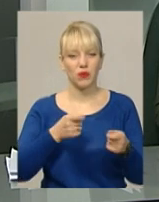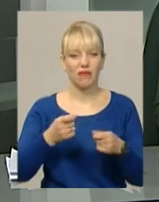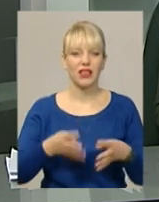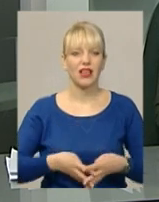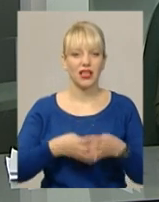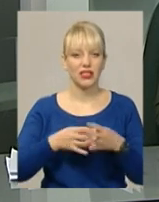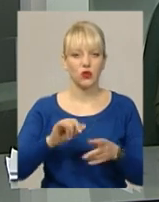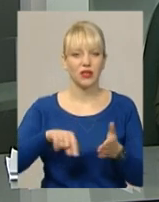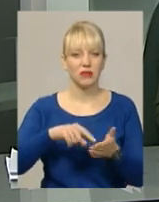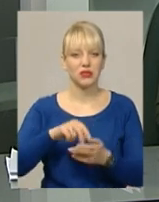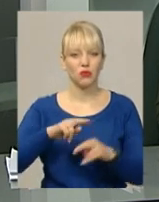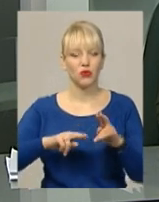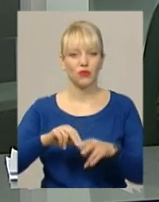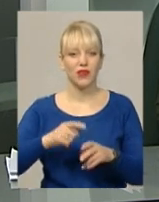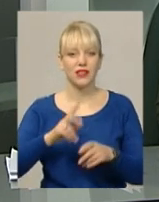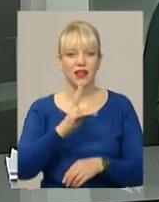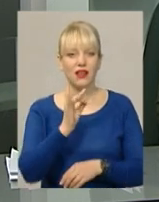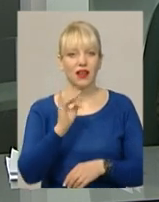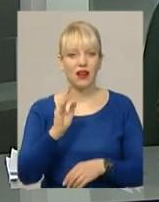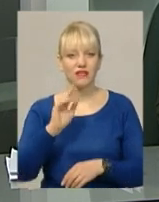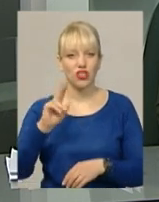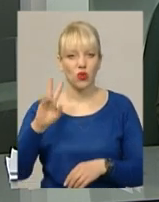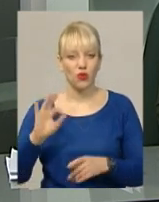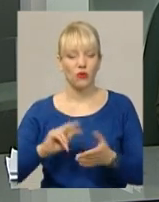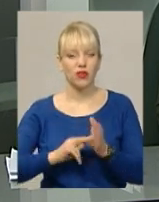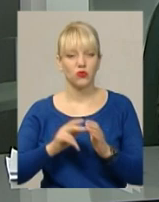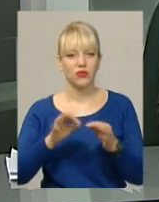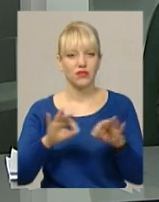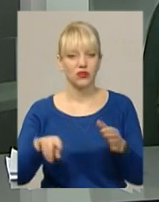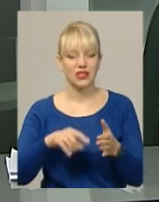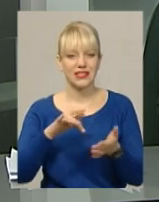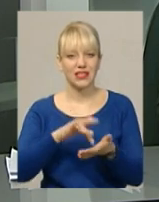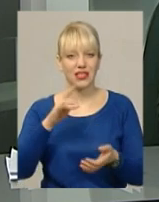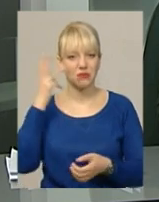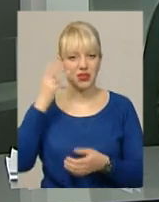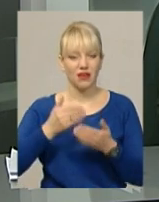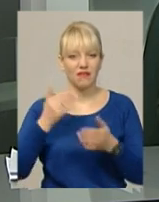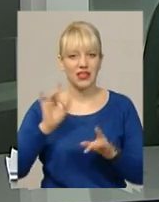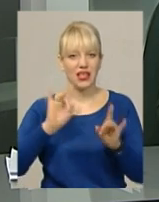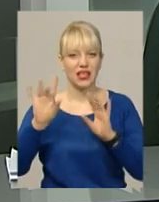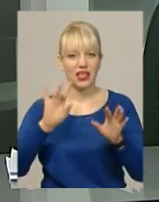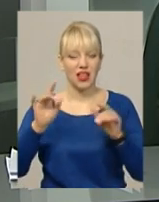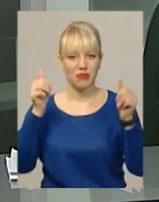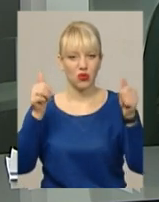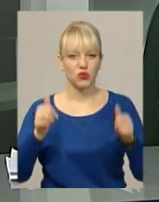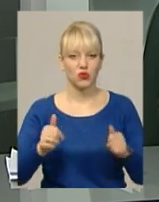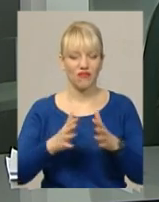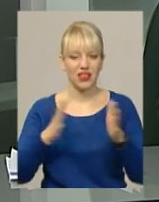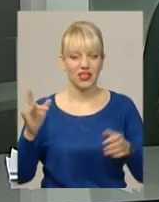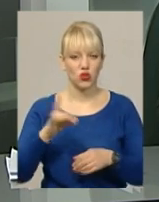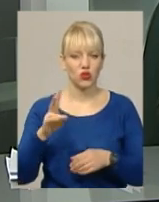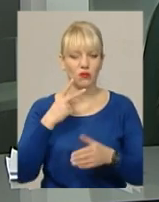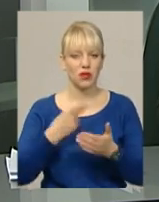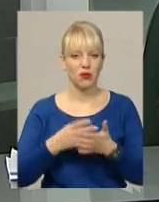архітектури та містобудування Валентини Кравченко, планують звільнити центр Хмельницького від рекламних конструкцій великих розміров. Що й